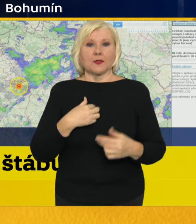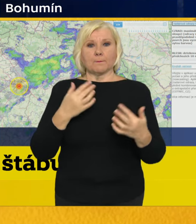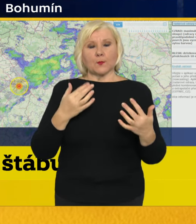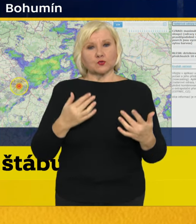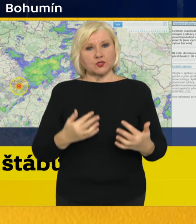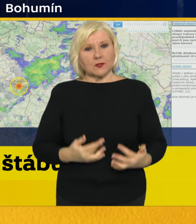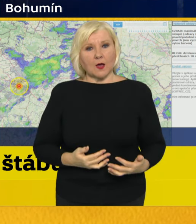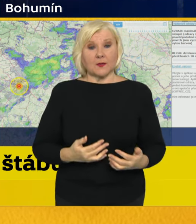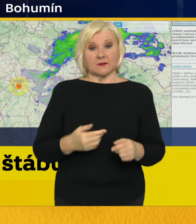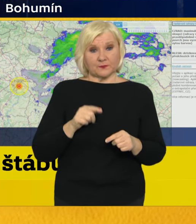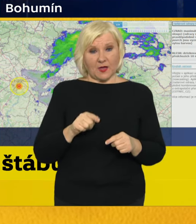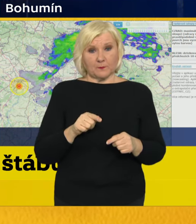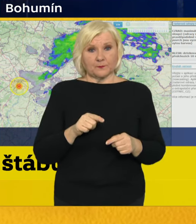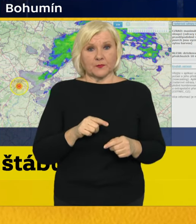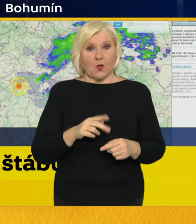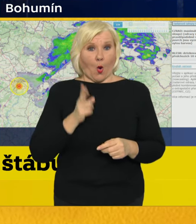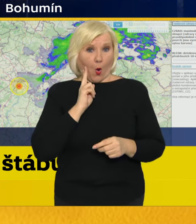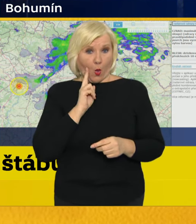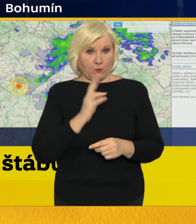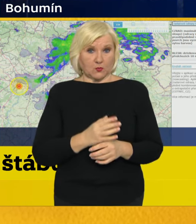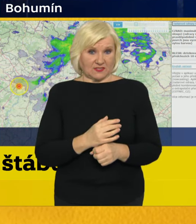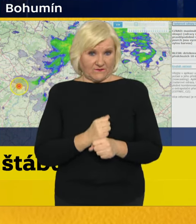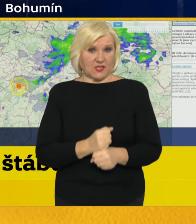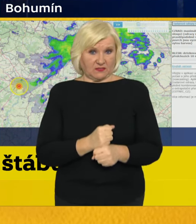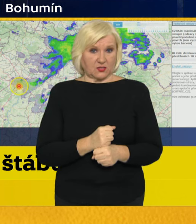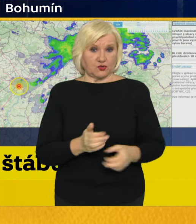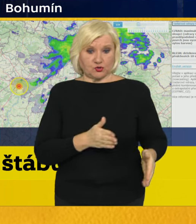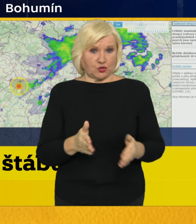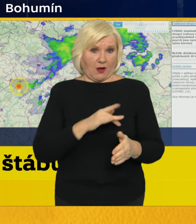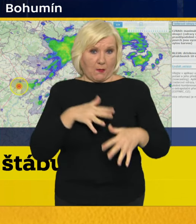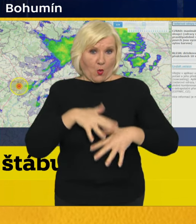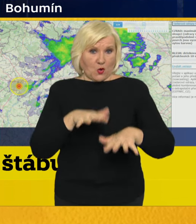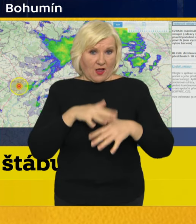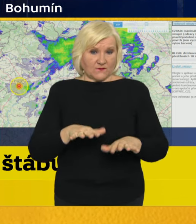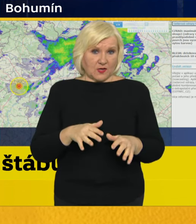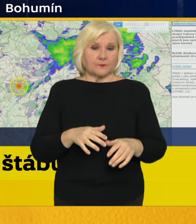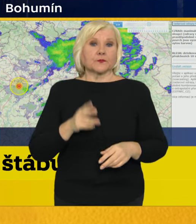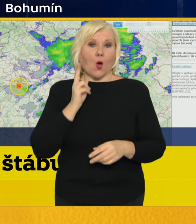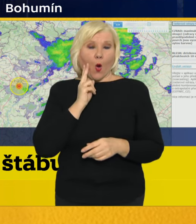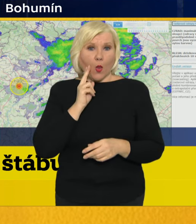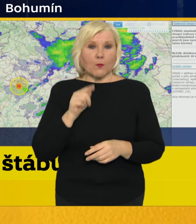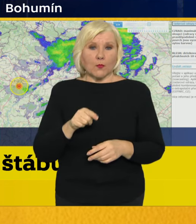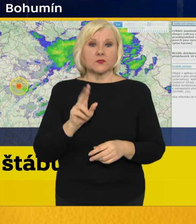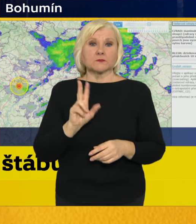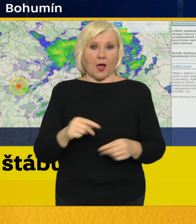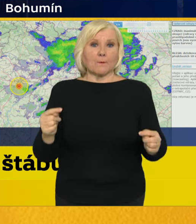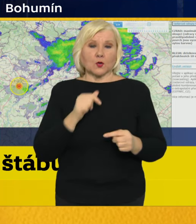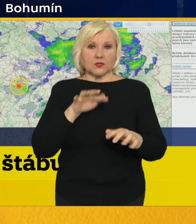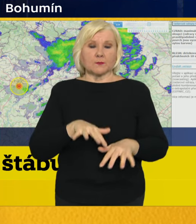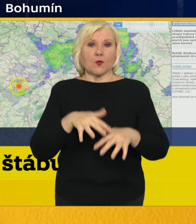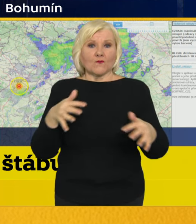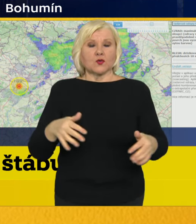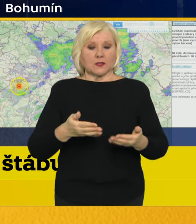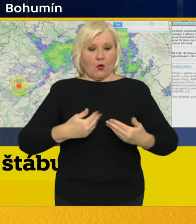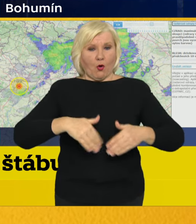jestli Olomouc vydrží ten tok řeky Moravy. Olomouc má protipovodňovou ochranu zhruba na 20 letovou